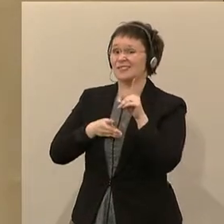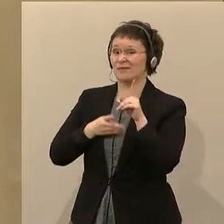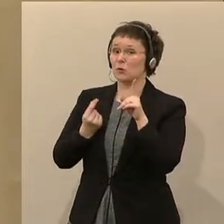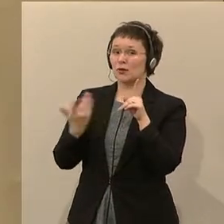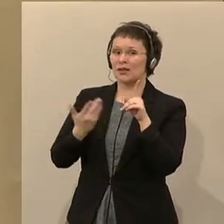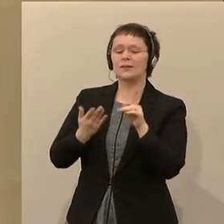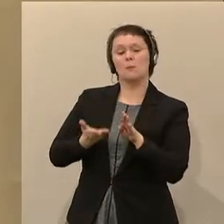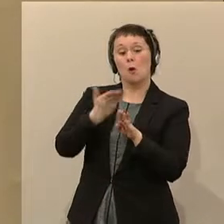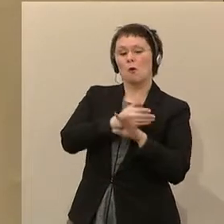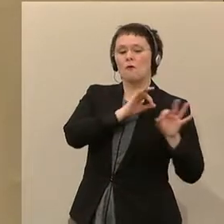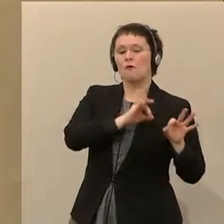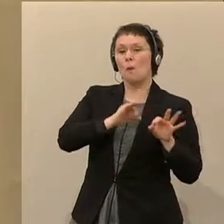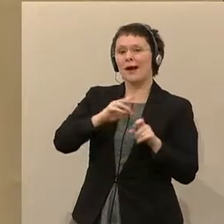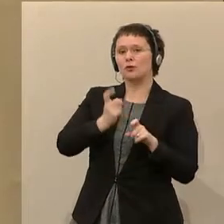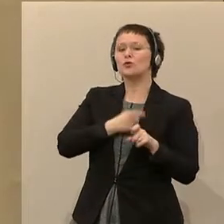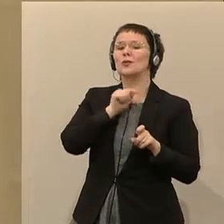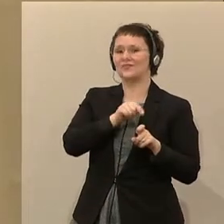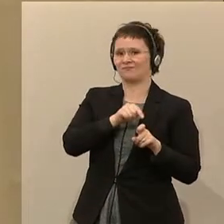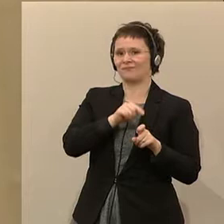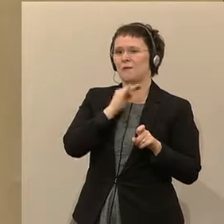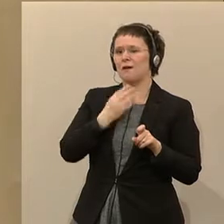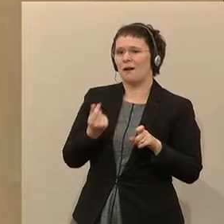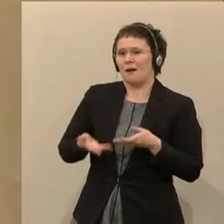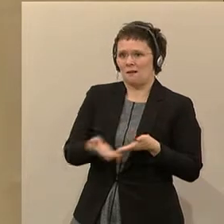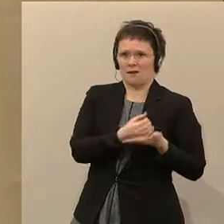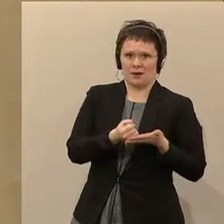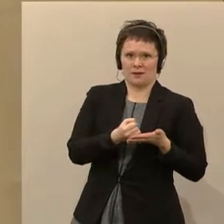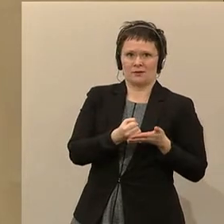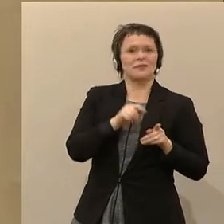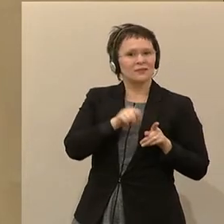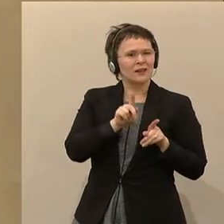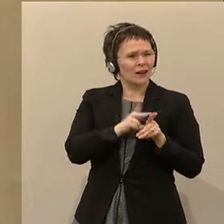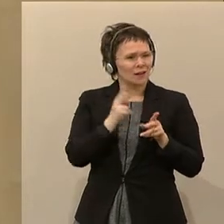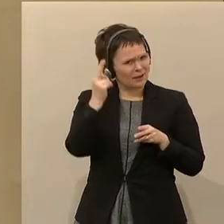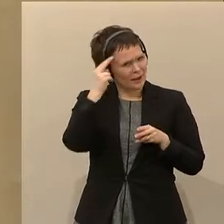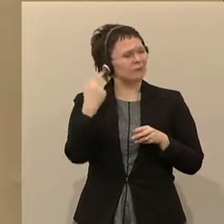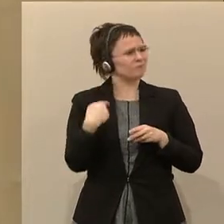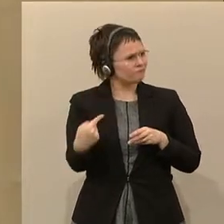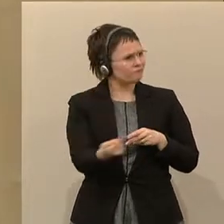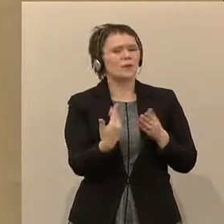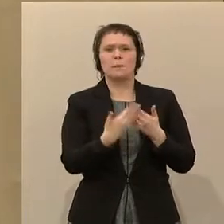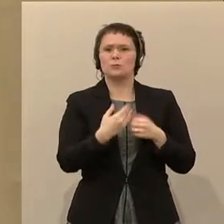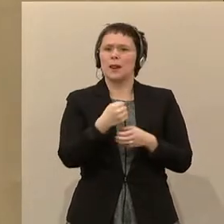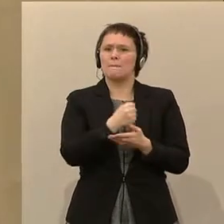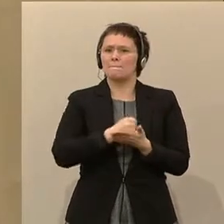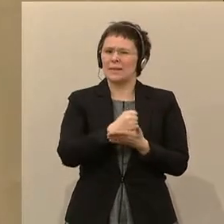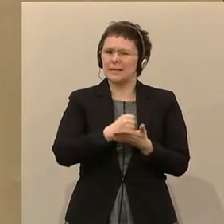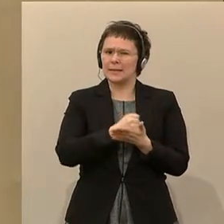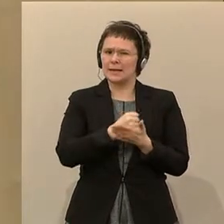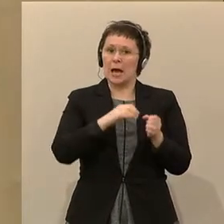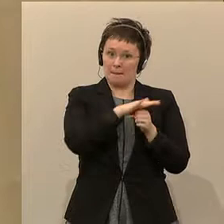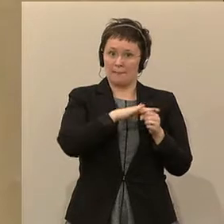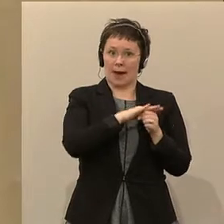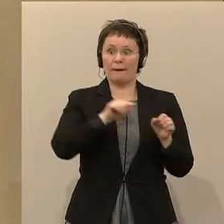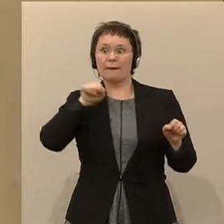Bekannt ist diese Vorgehensweise bereits aus dem Studium der Humanmedizin, wo angehende Medizinerinnen und Mediziner horrende Summen